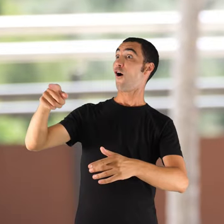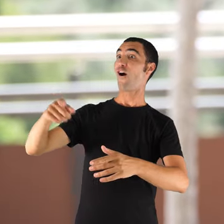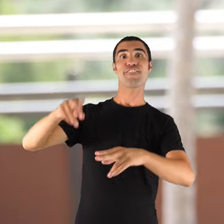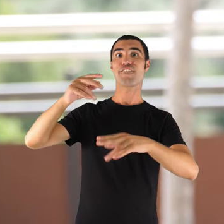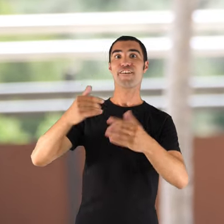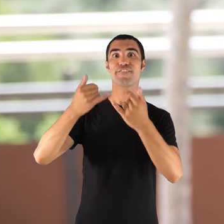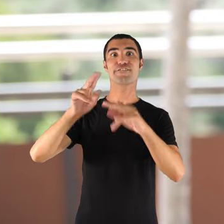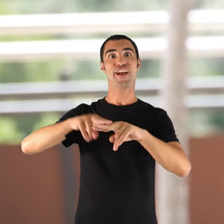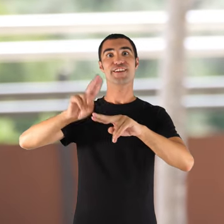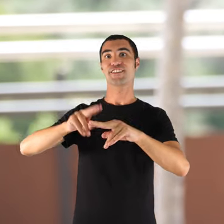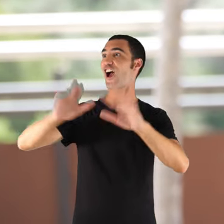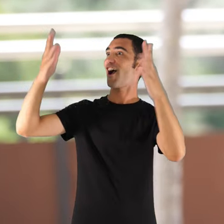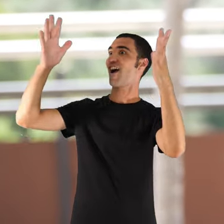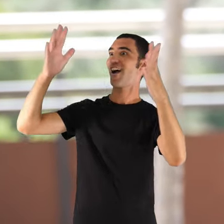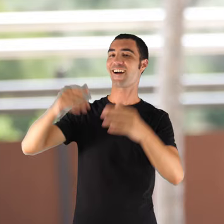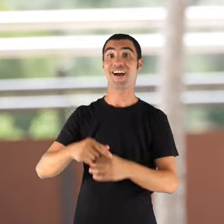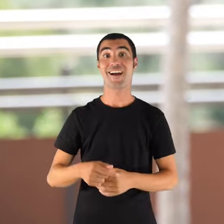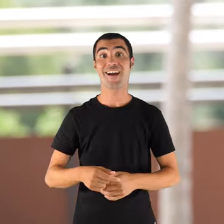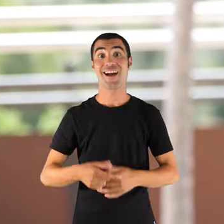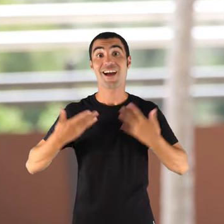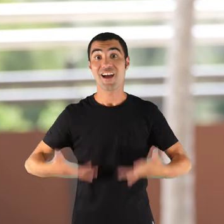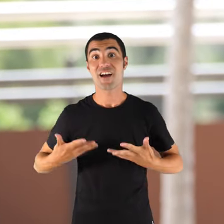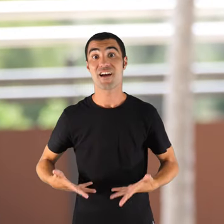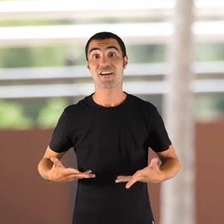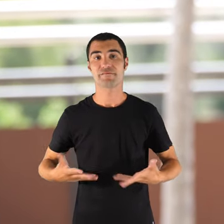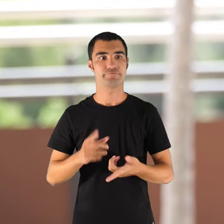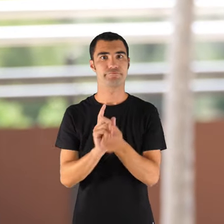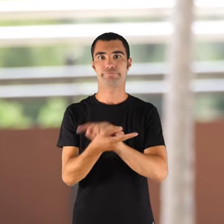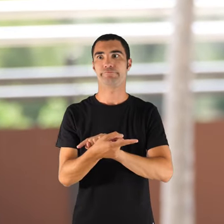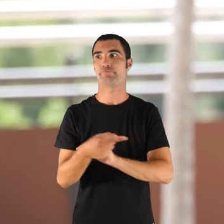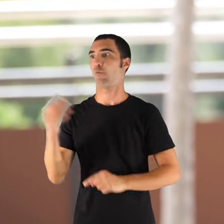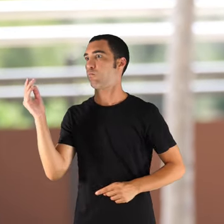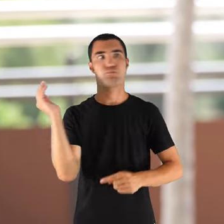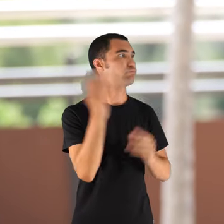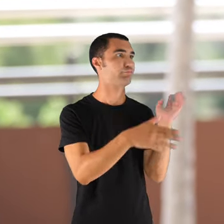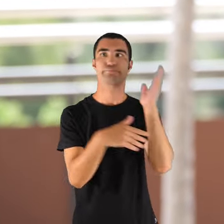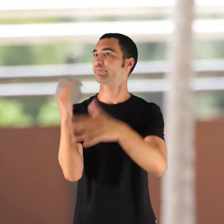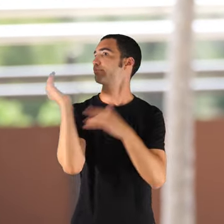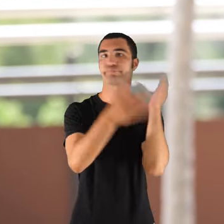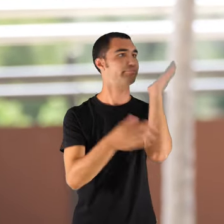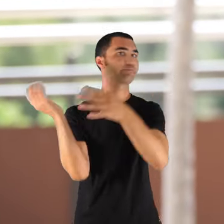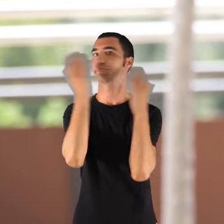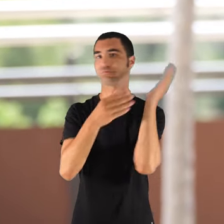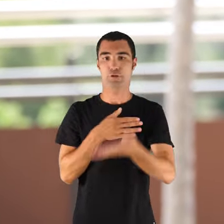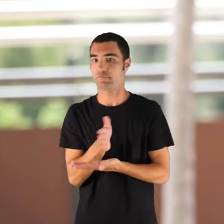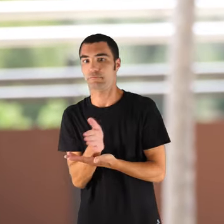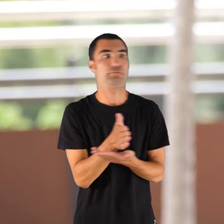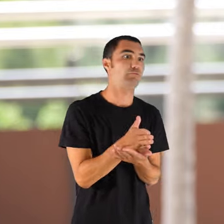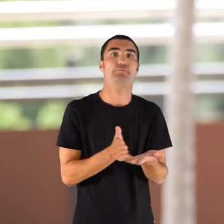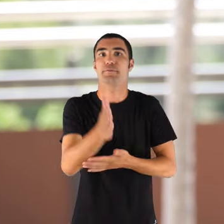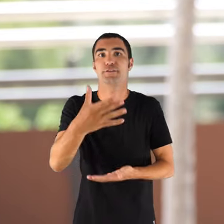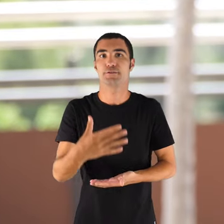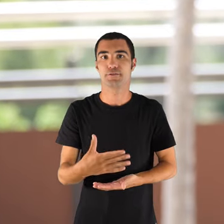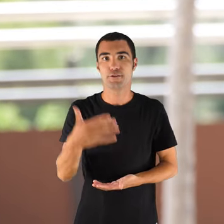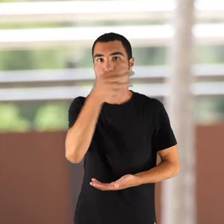i ara... no pot passar. A més... jo